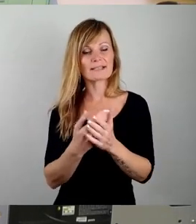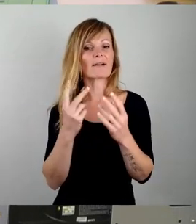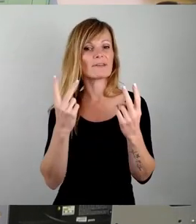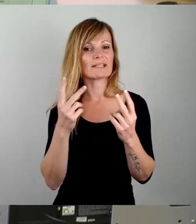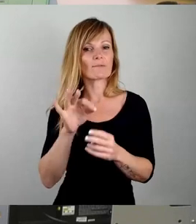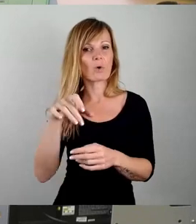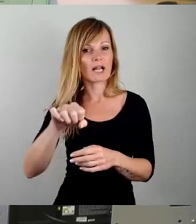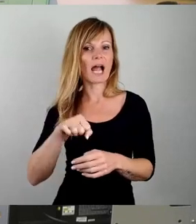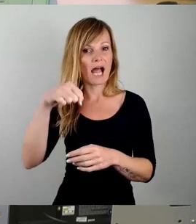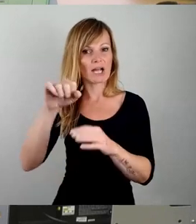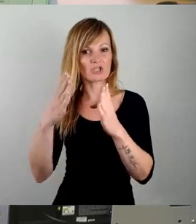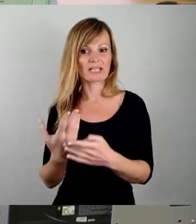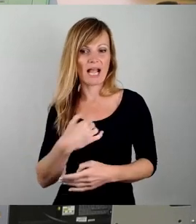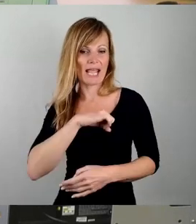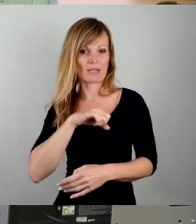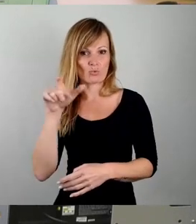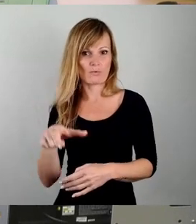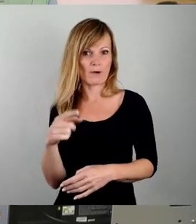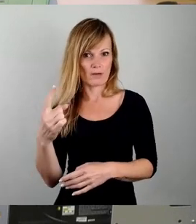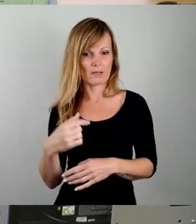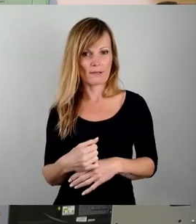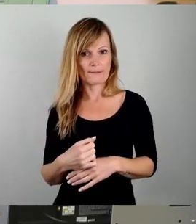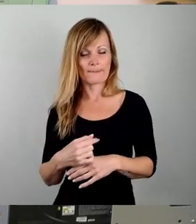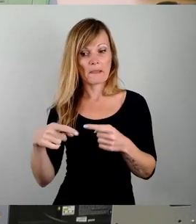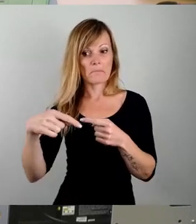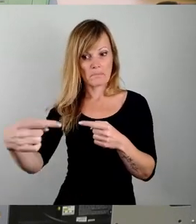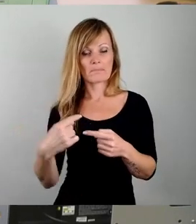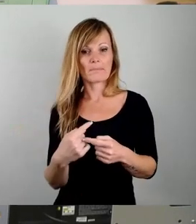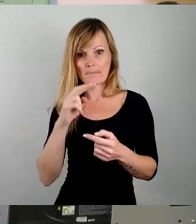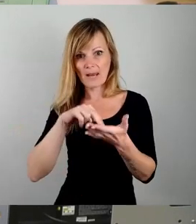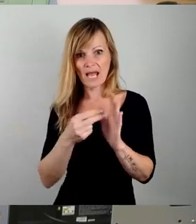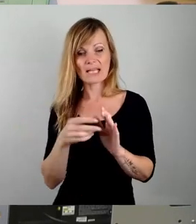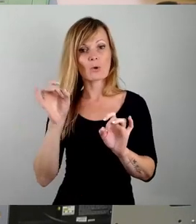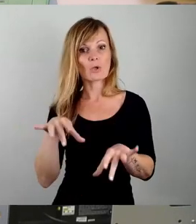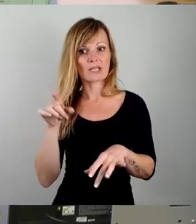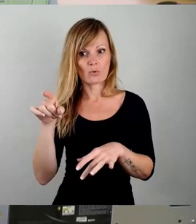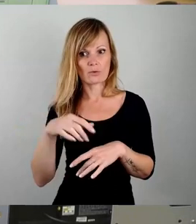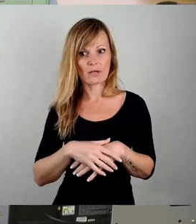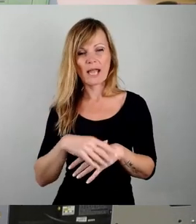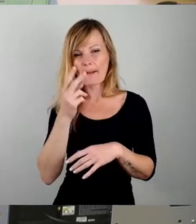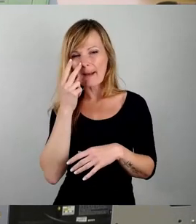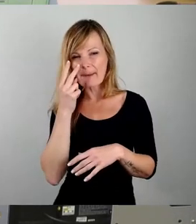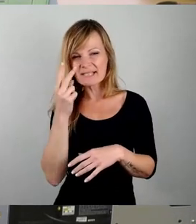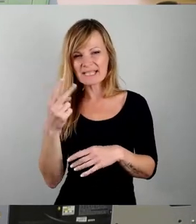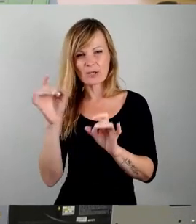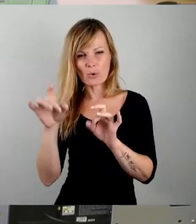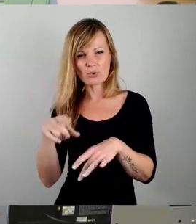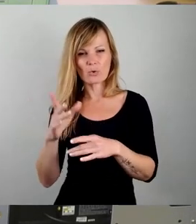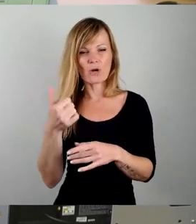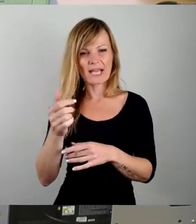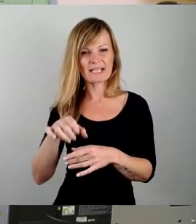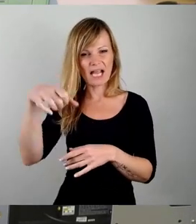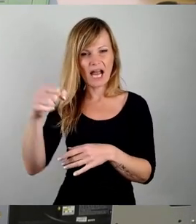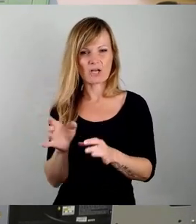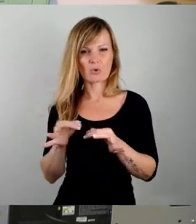Garageneigentümer, die beabsichtigte Kündigung. Das ist das Entscheidende. Die beabsichtigte Kündigung eines Garagengrundstückes soll